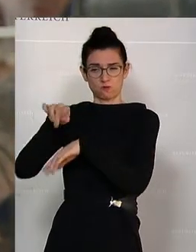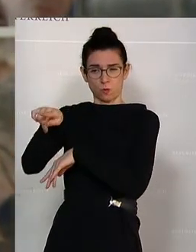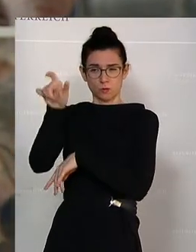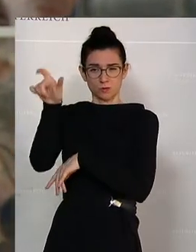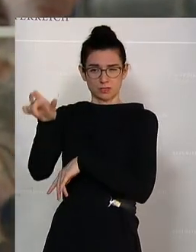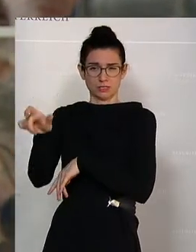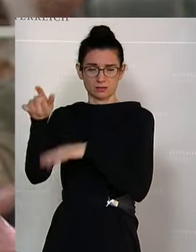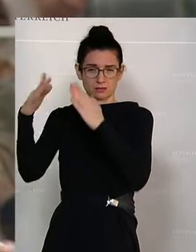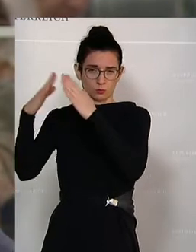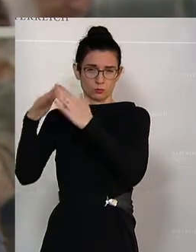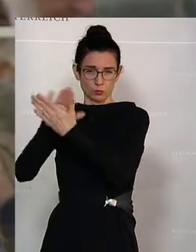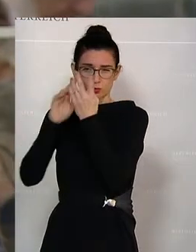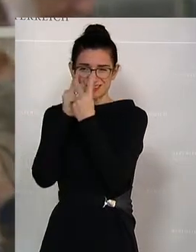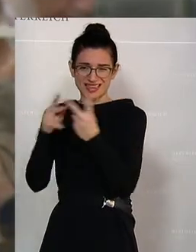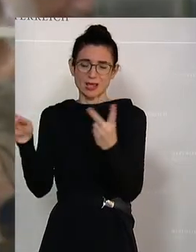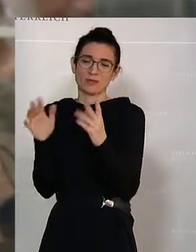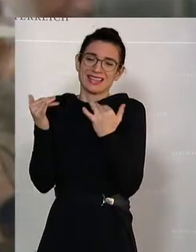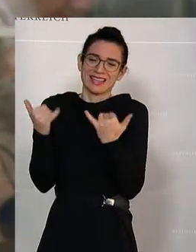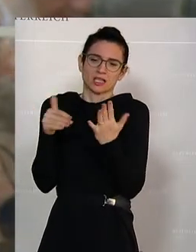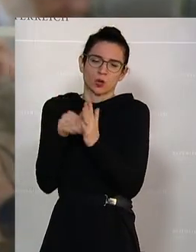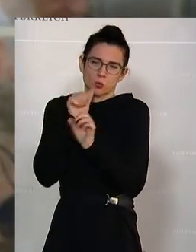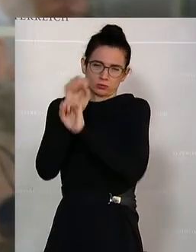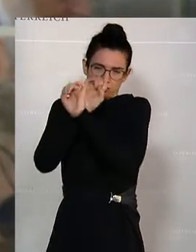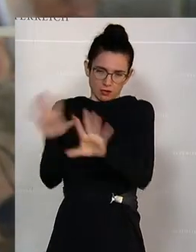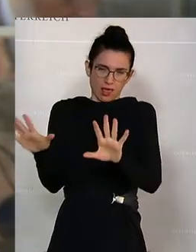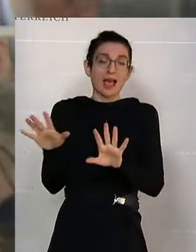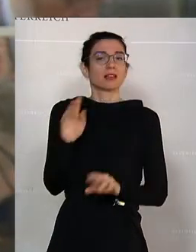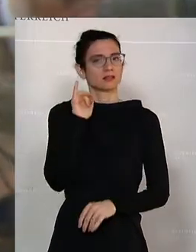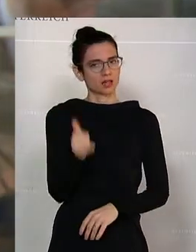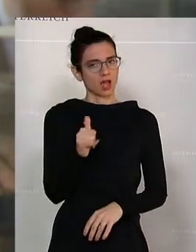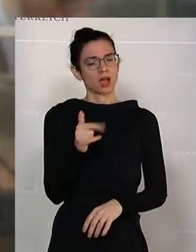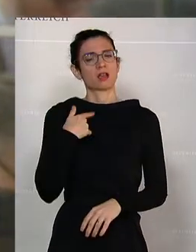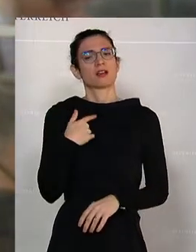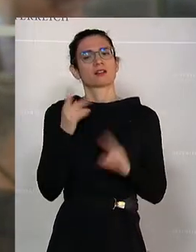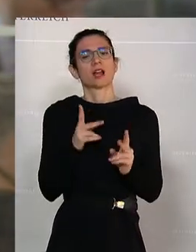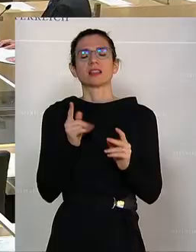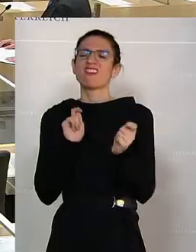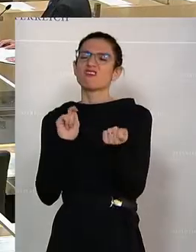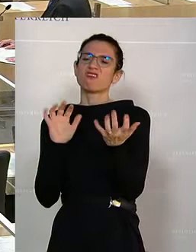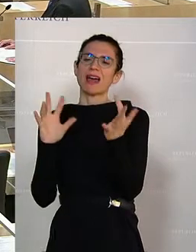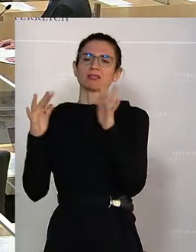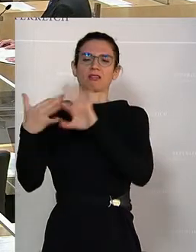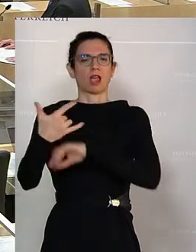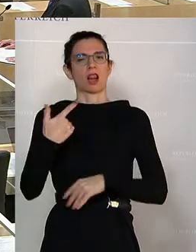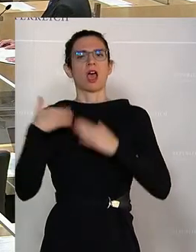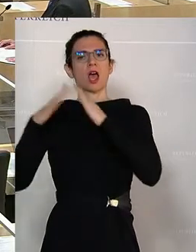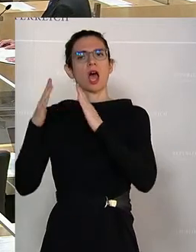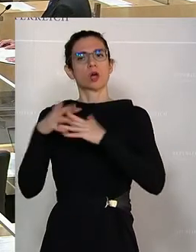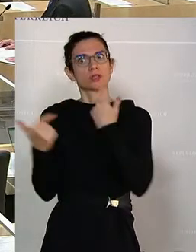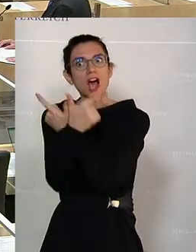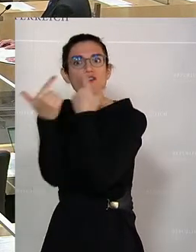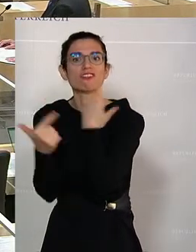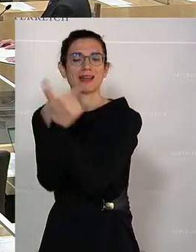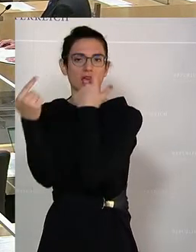Verklärung. Aber es besteht hier die Chance auf ein Haus der Erklärung. Bestmöglich sogar ein Haus der